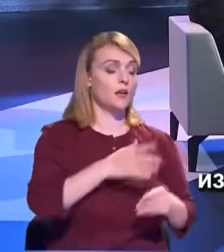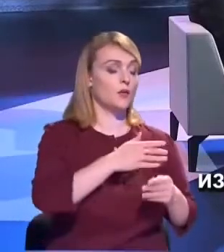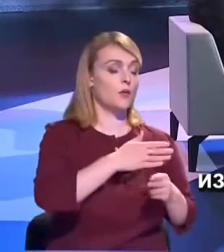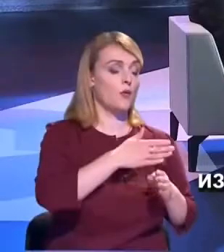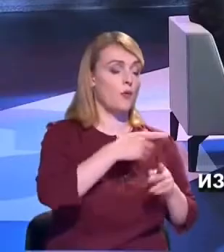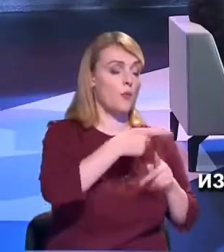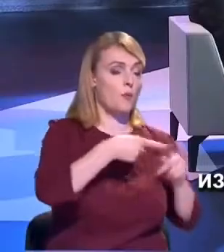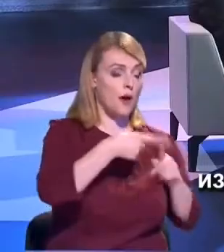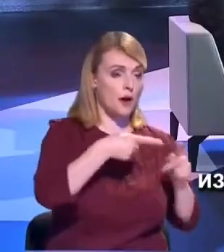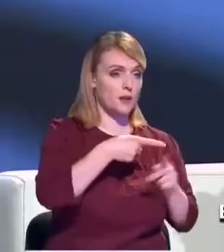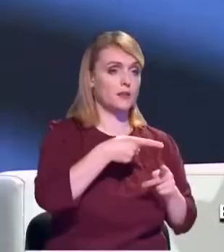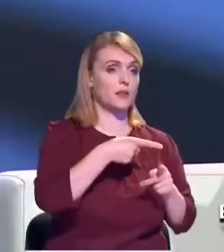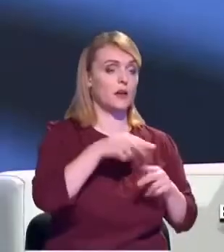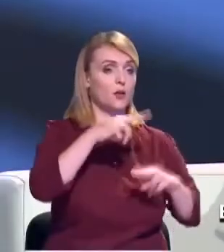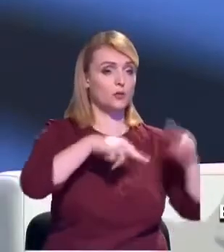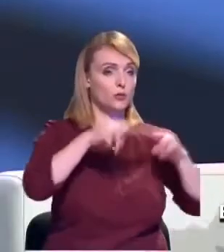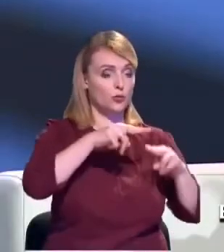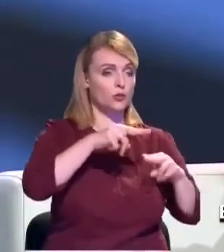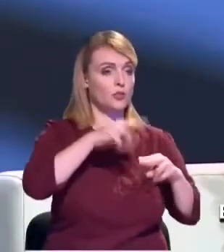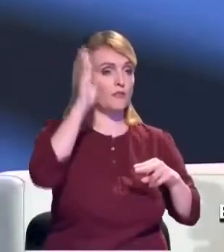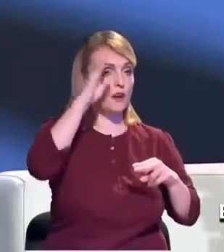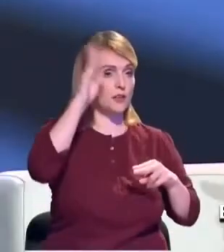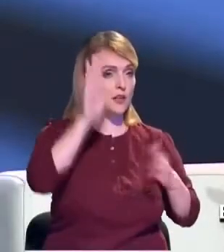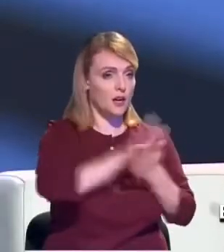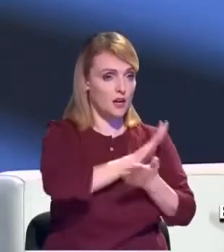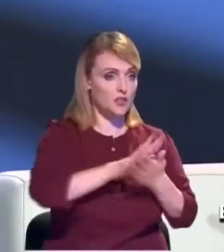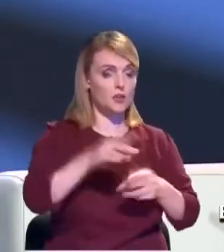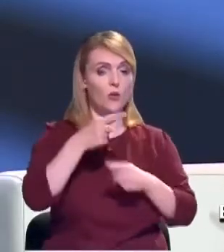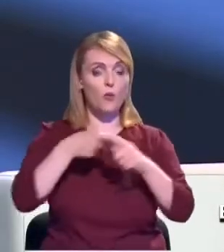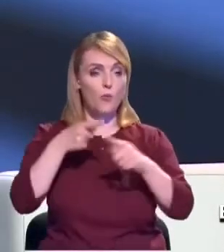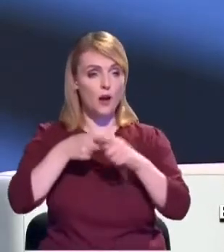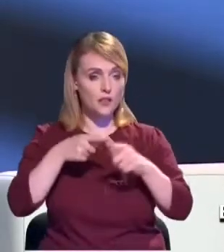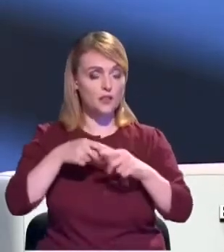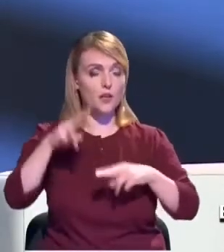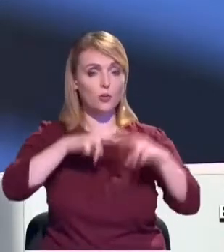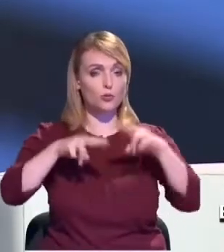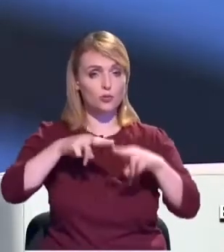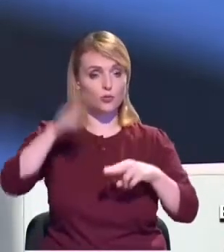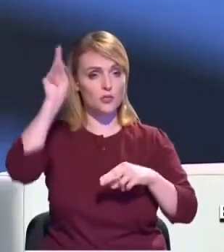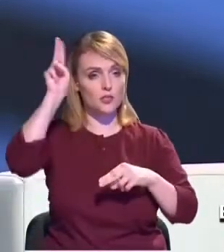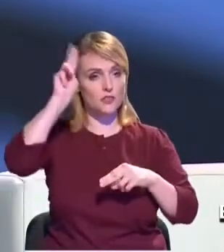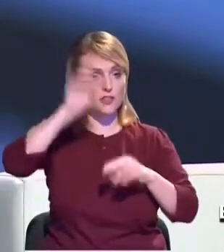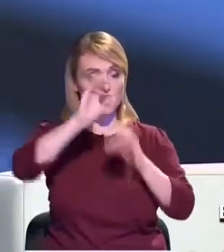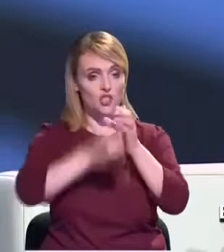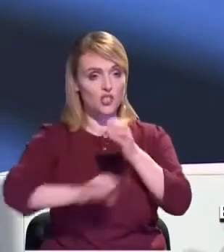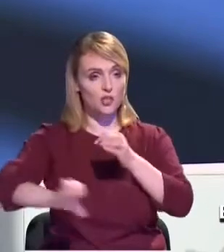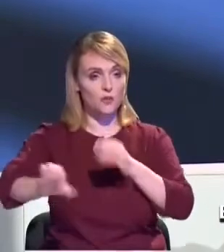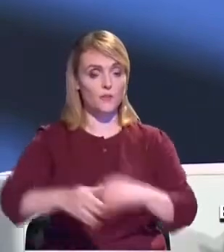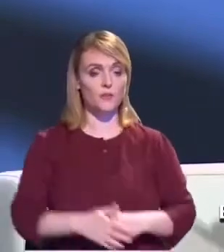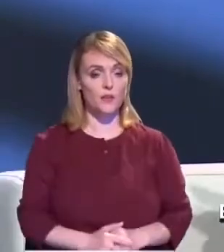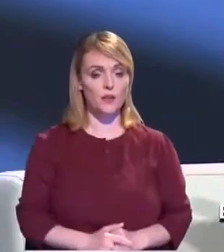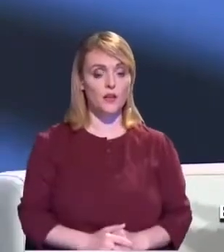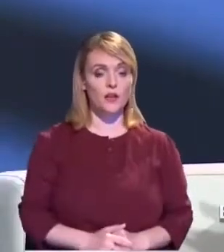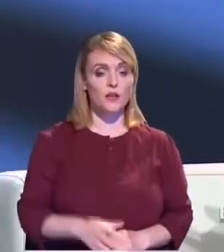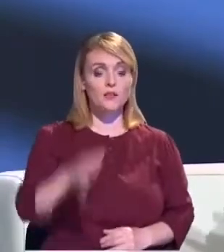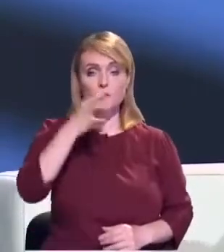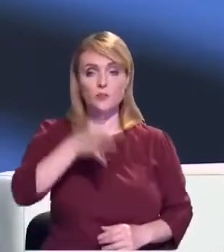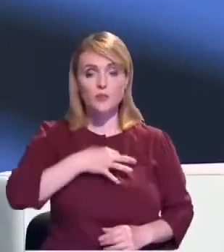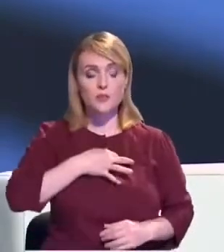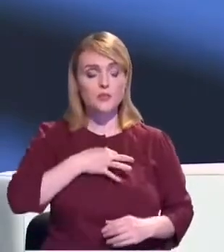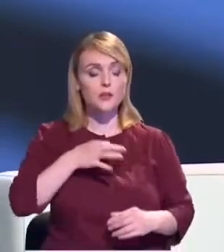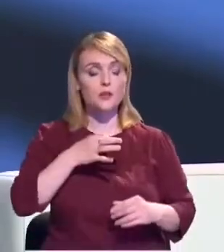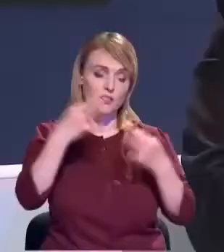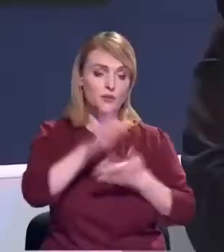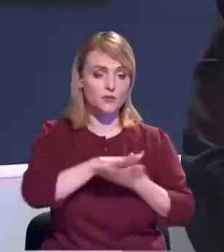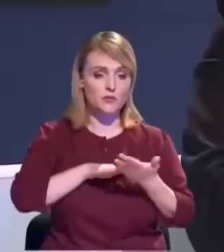ultima perioadă sau în ultimii ani, dându-le dumneavoastră un segment de comparație, în ultimii 5 ani, în ultimii 10 ani, cât de solicitate ce avem în această